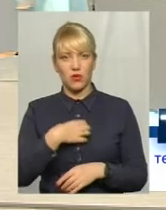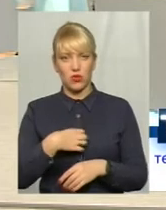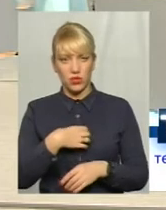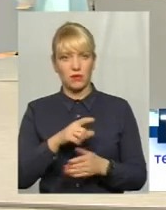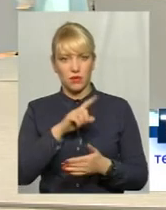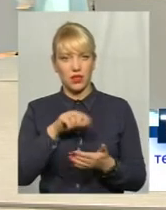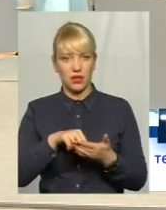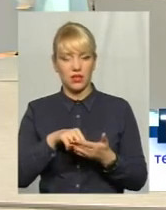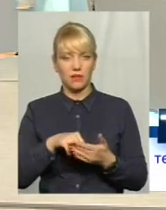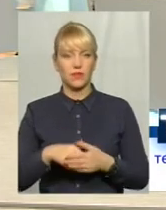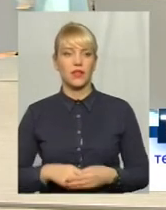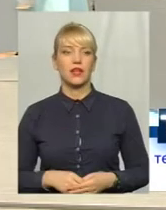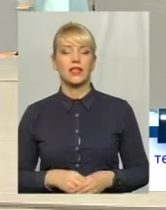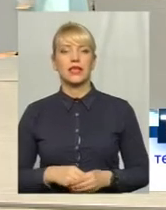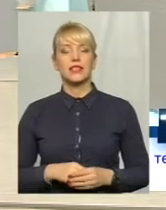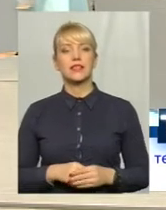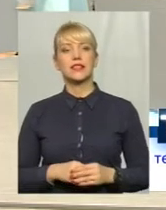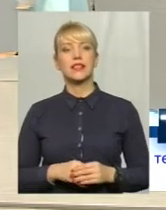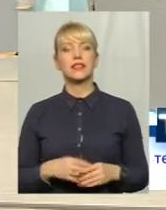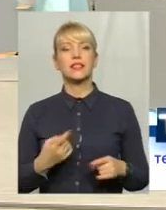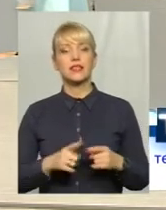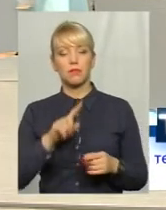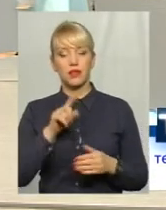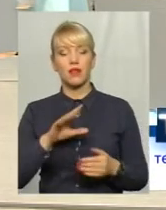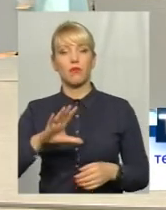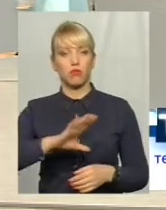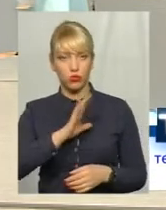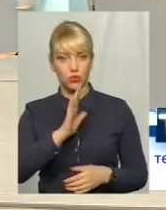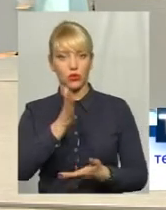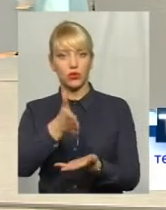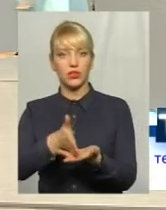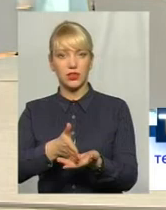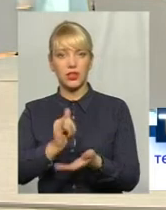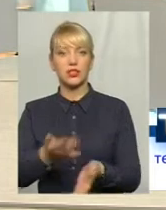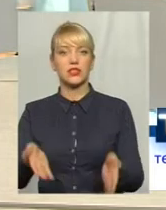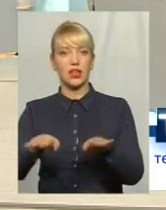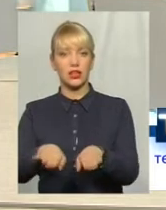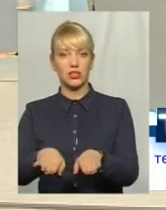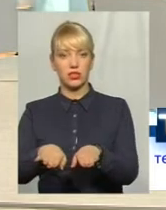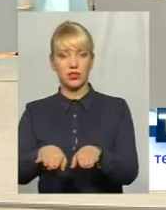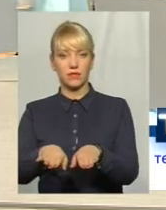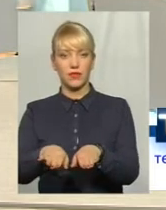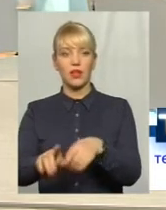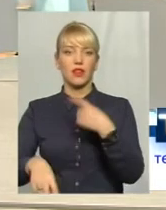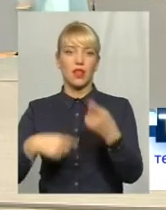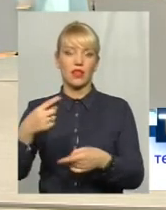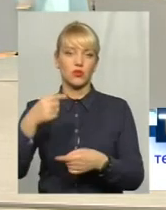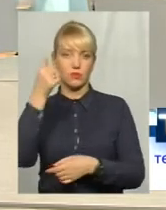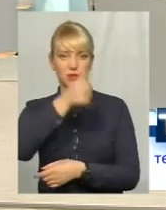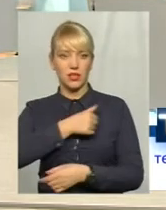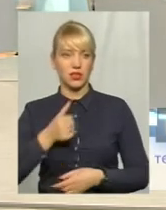Ну це питання Богу є, я думаю, що залишиться ще й на наступний рік.